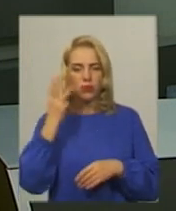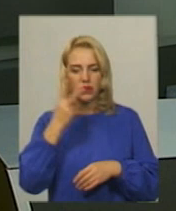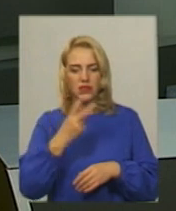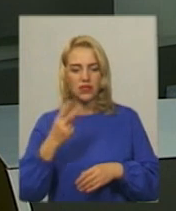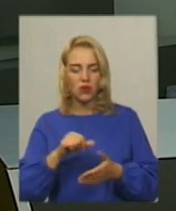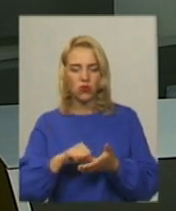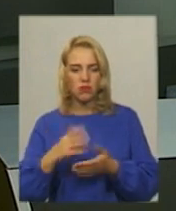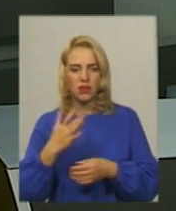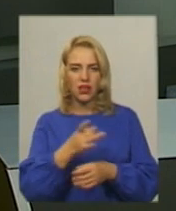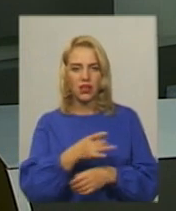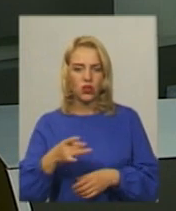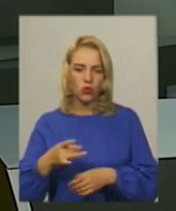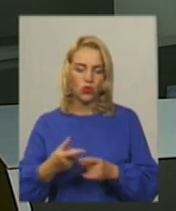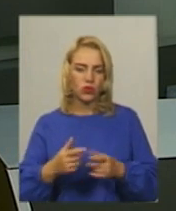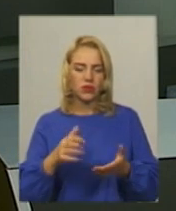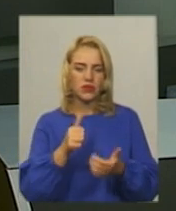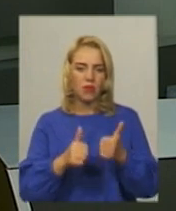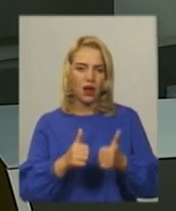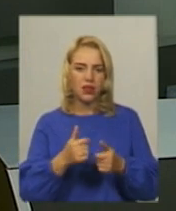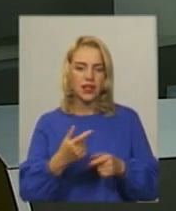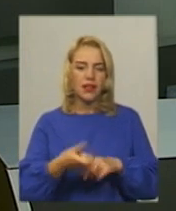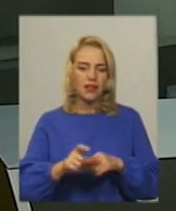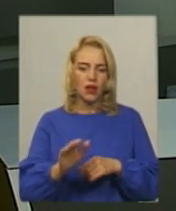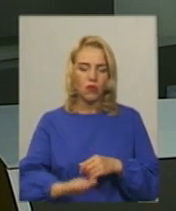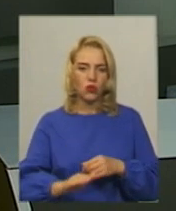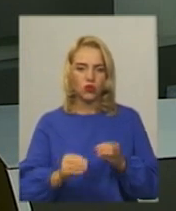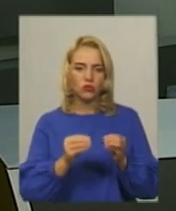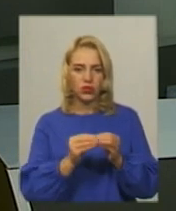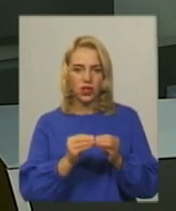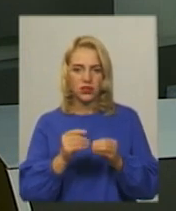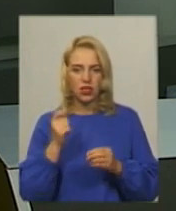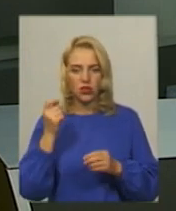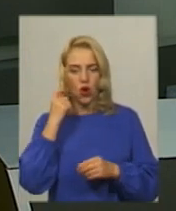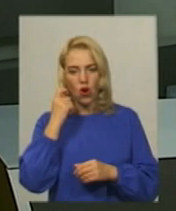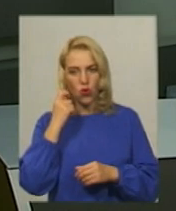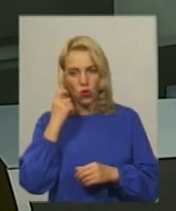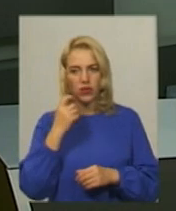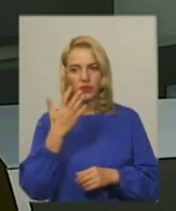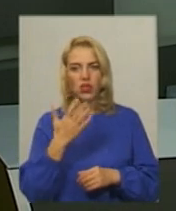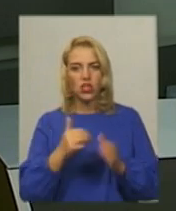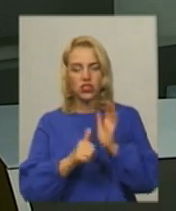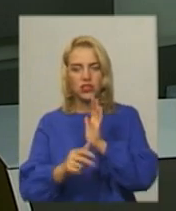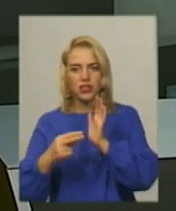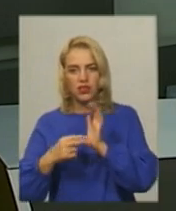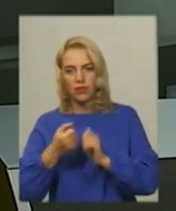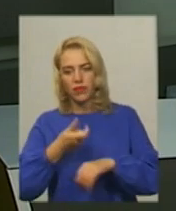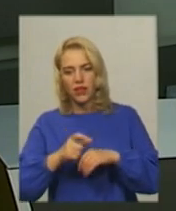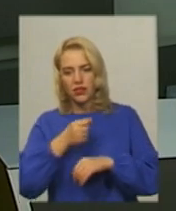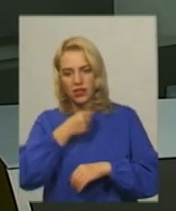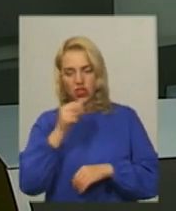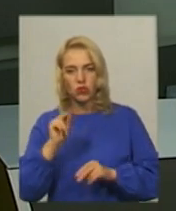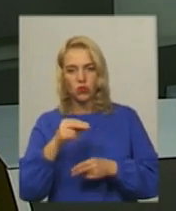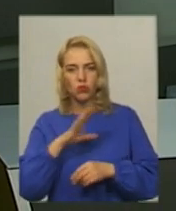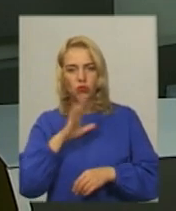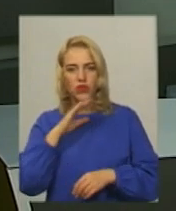регіонів змагалися за перемогу Наймолодшому спортсмену 10 років найстаршому 77 Чемпіонат відбувся на річці Південний